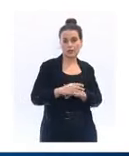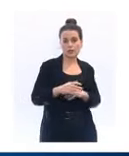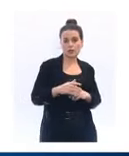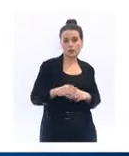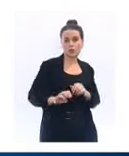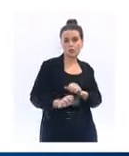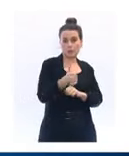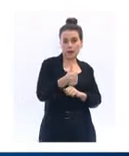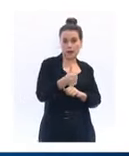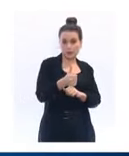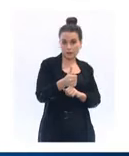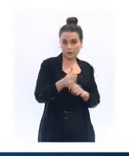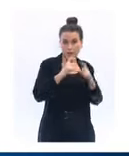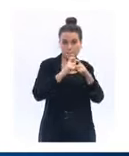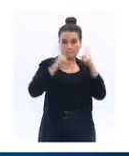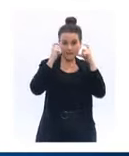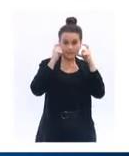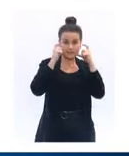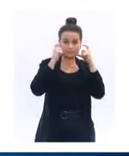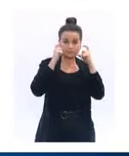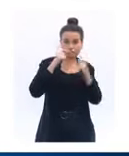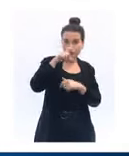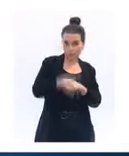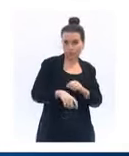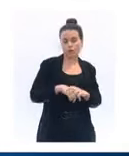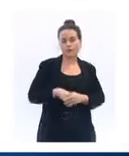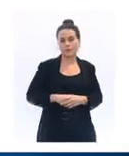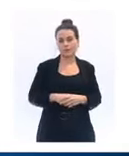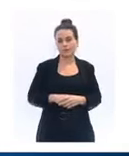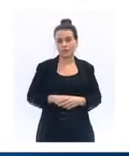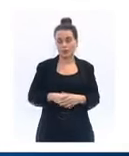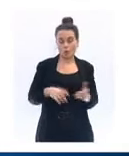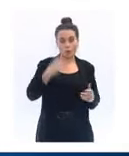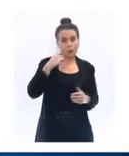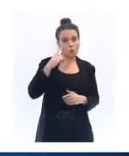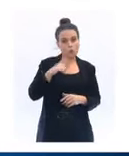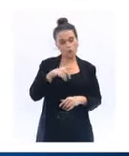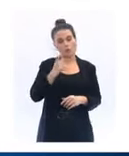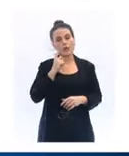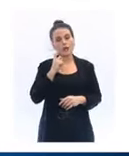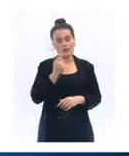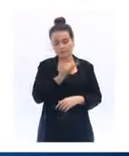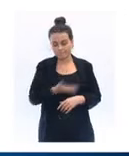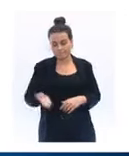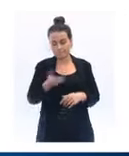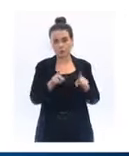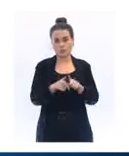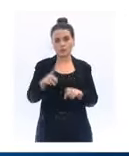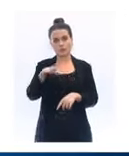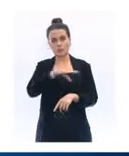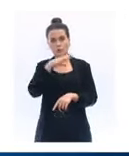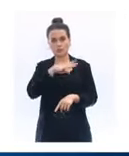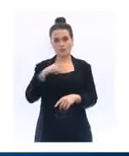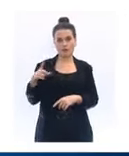dit à l'instant, afin que ces élèves et leurs professeurs se prémunissent au maximum de tout risque de contagiosité